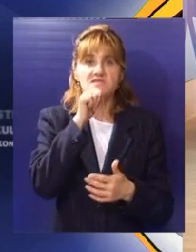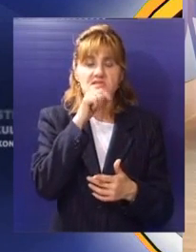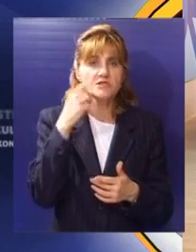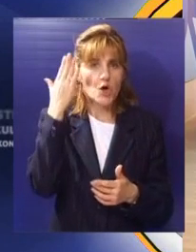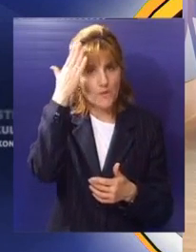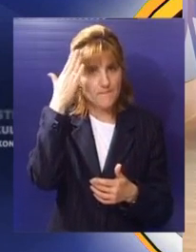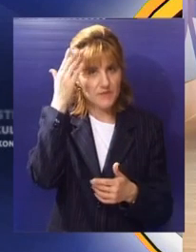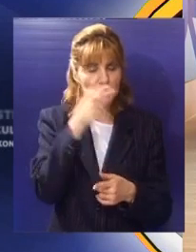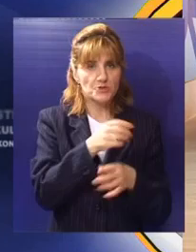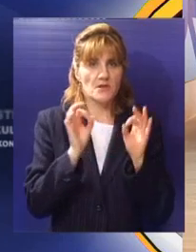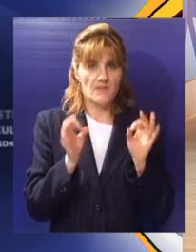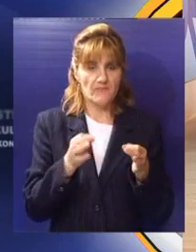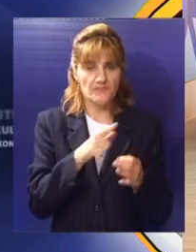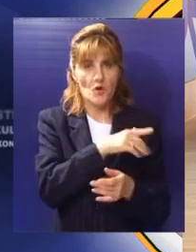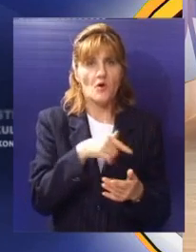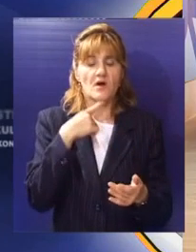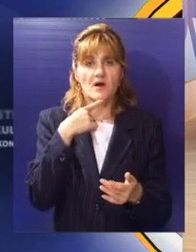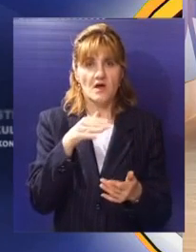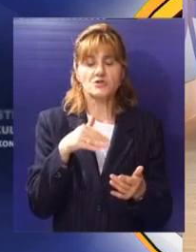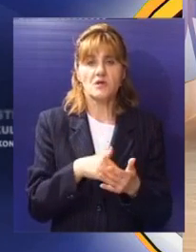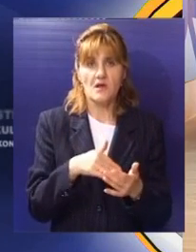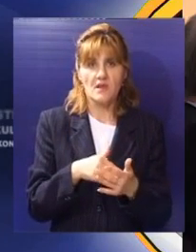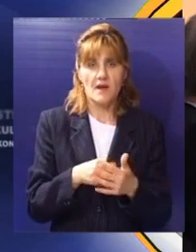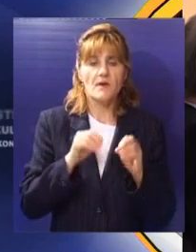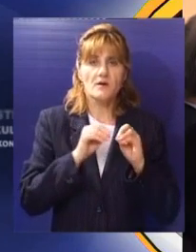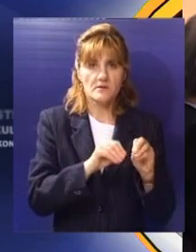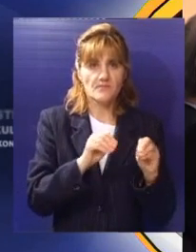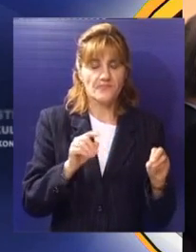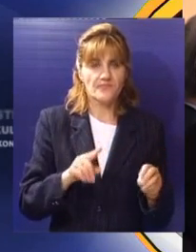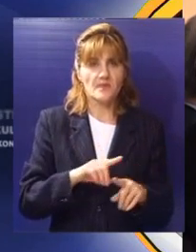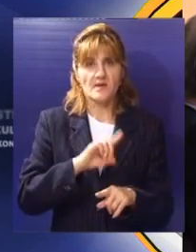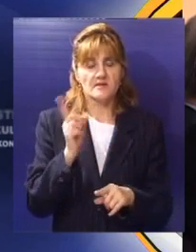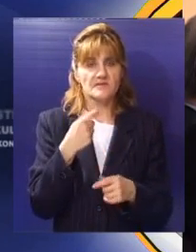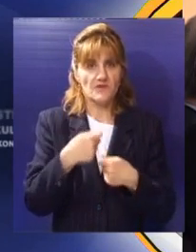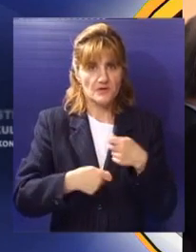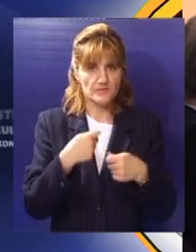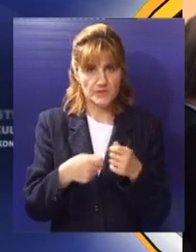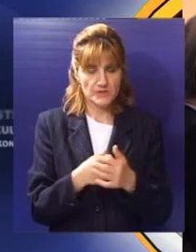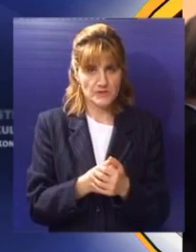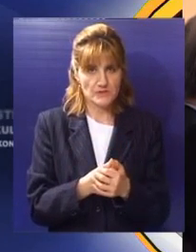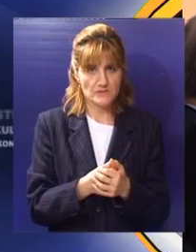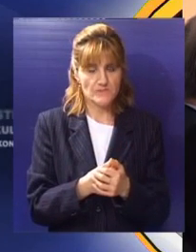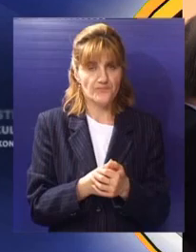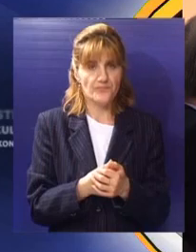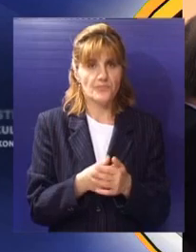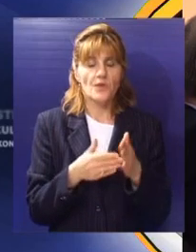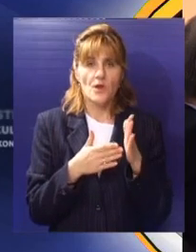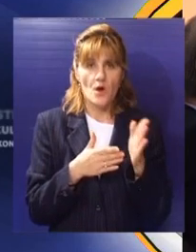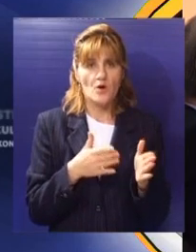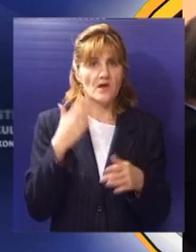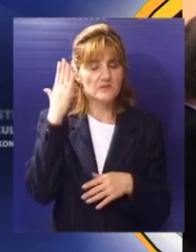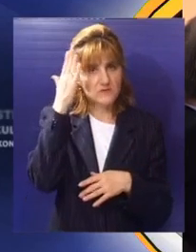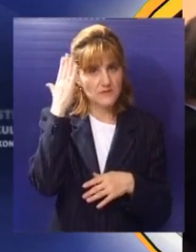mišljenja. Ona smatra da bi istorijski radovi uvek trebalo da imaju konotaciju angažovanog intelektualnog dela. Dubravka Stojanović